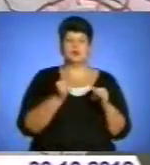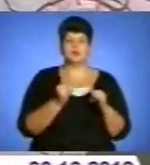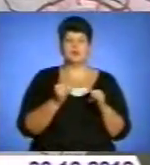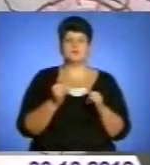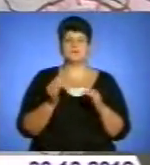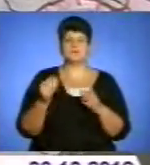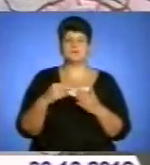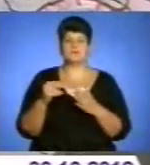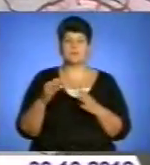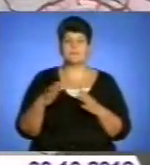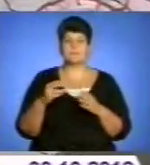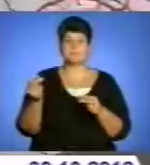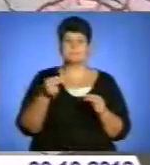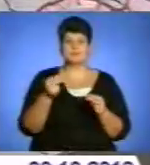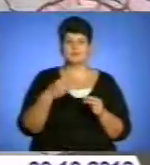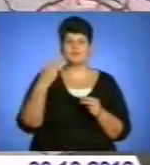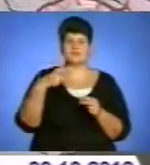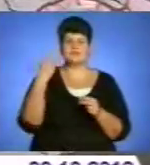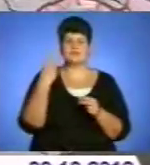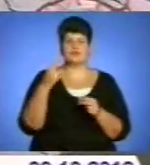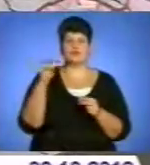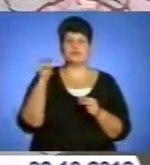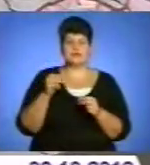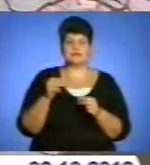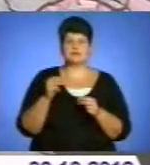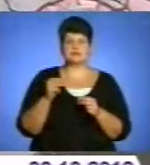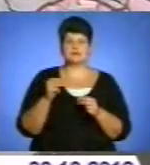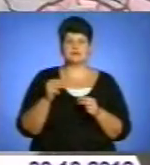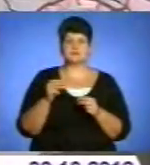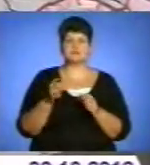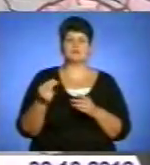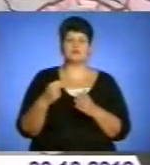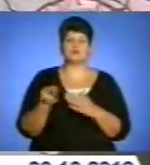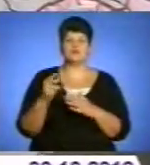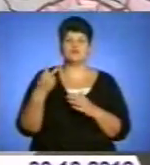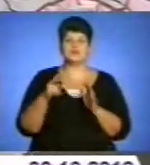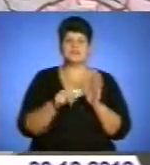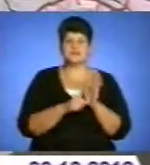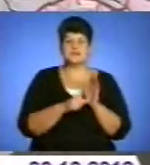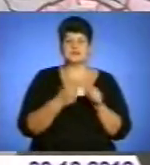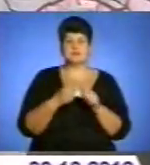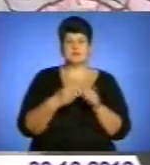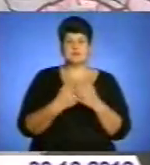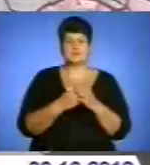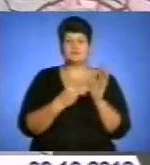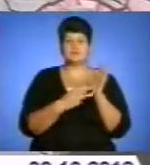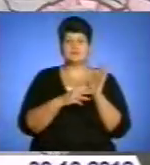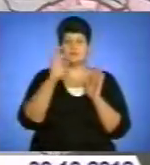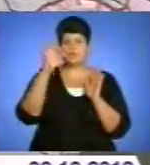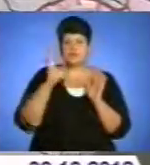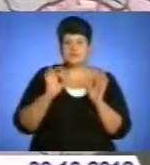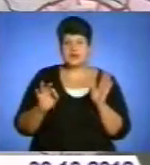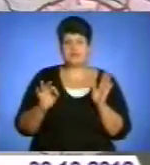з 32 тисяч кубічних метрів, заготовлено 26 тисяч. Це складає більше 80%, це достатня кількість,